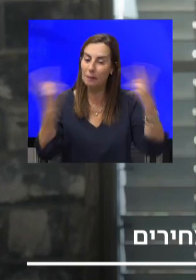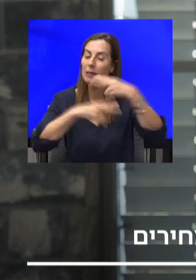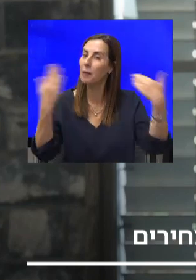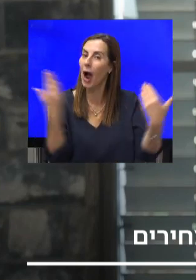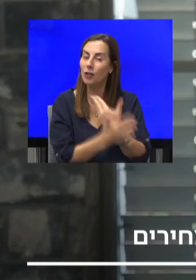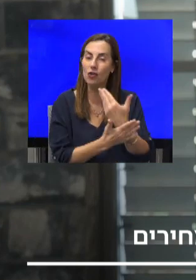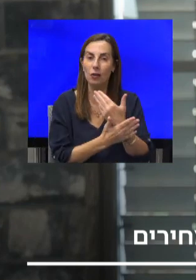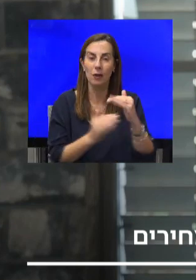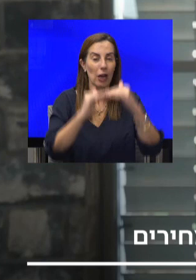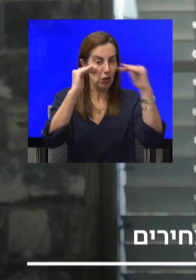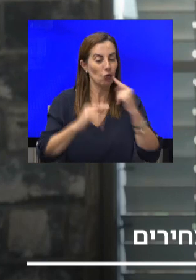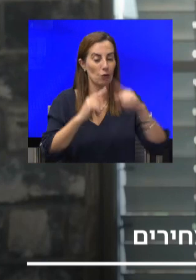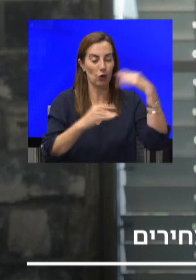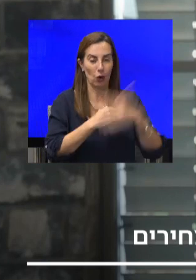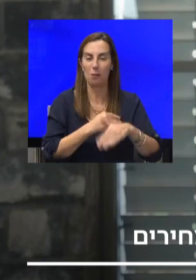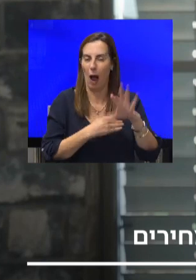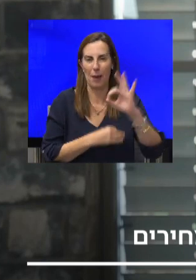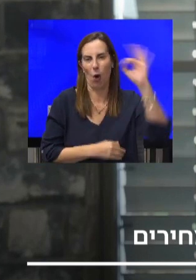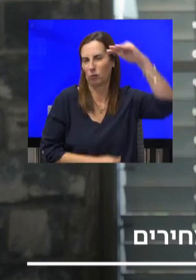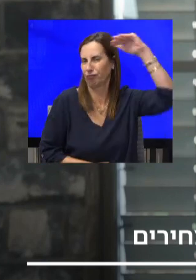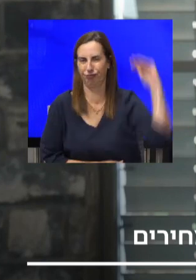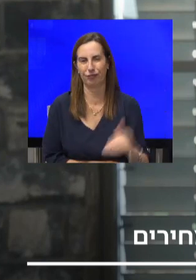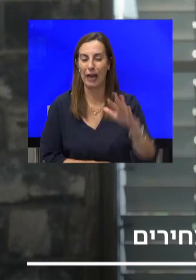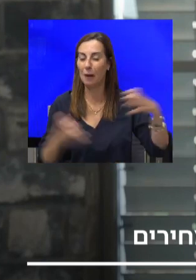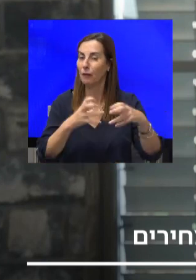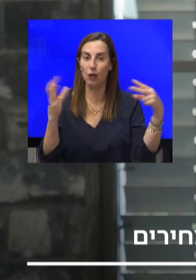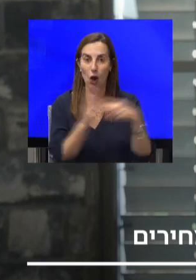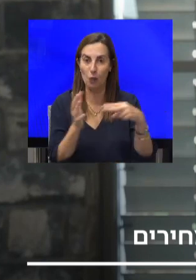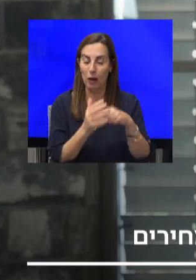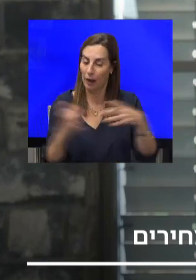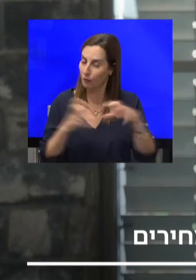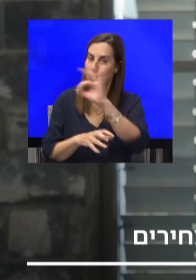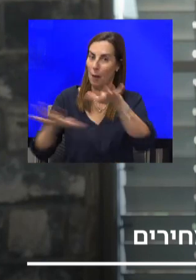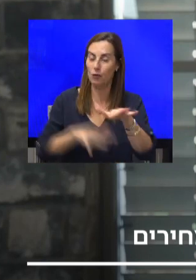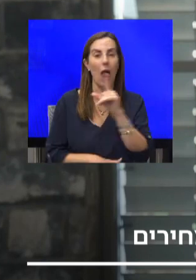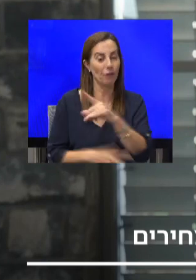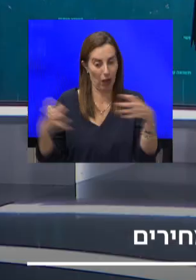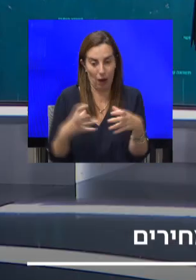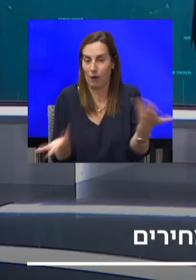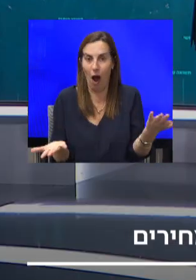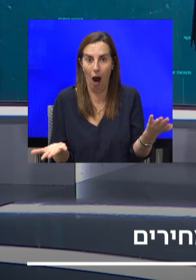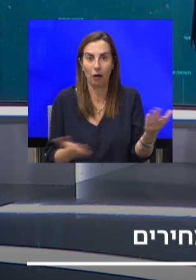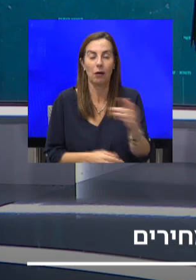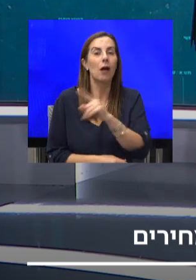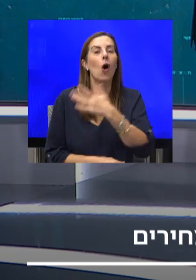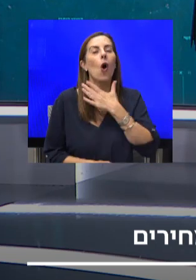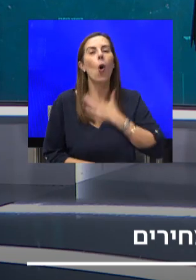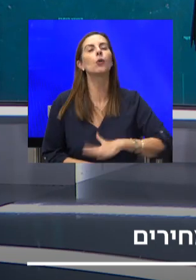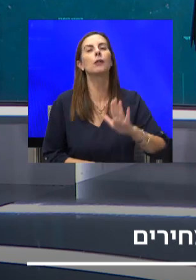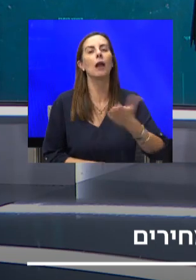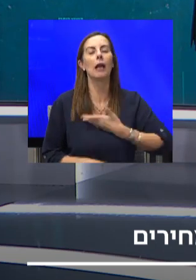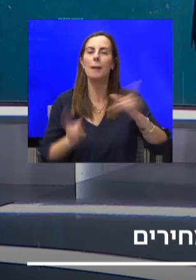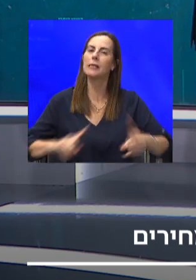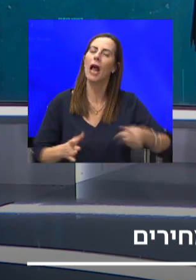האחרונה בעשרות אחוזים. גם חברת החשמל, שאומנם חברה ממשלתית, אבל היא חברה לכל דבר, רוצה ומעוניינת להשיג גז במחיר זול, ויש כאן באמת